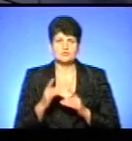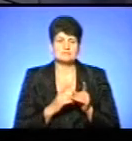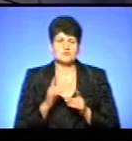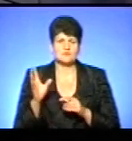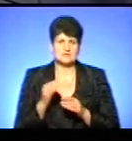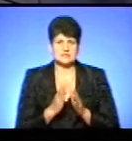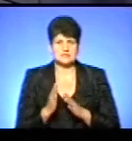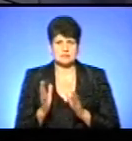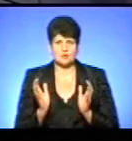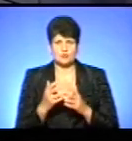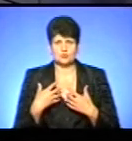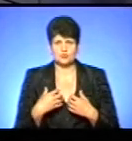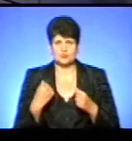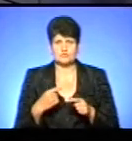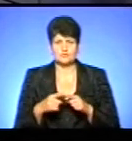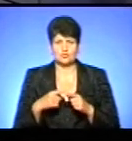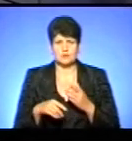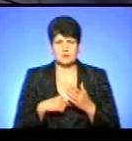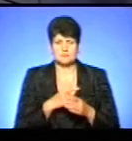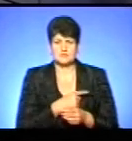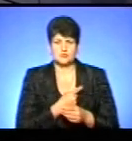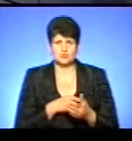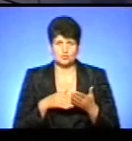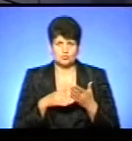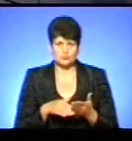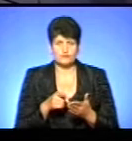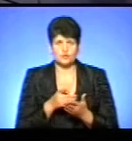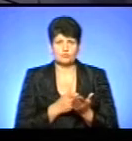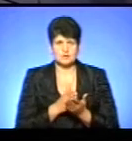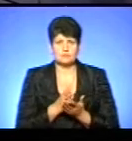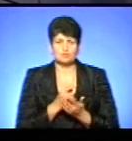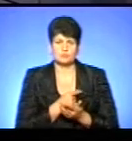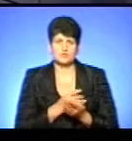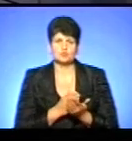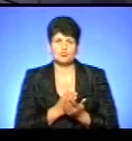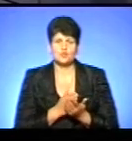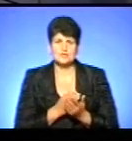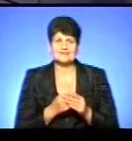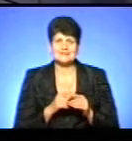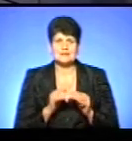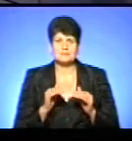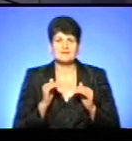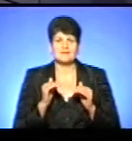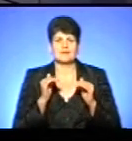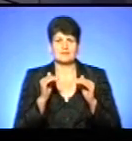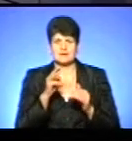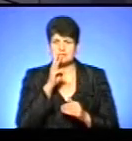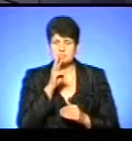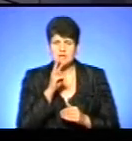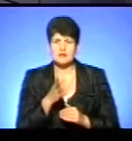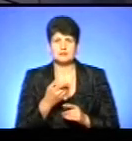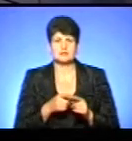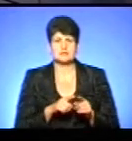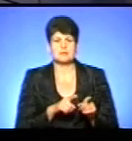вся система охорони здоров'я, саме екстреної медичної допомоги, надання в тому напрямку медичних послуг. Це йде підняття заробітної плати, це є